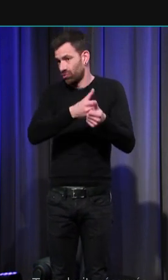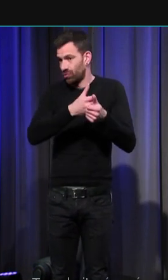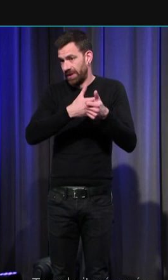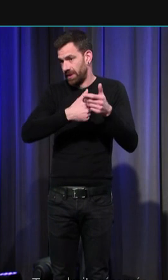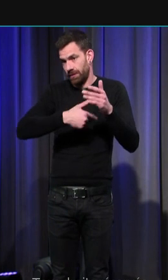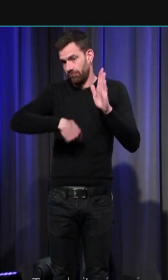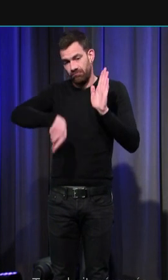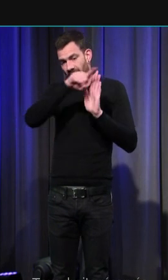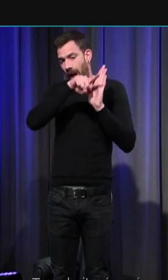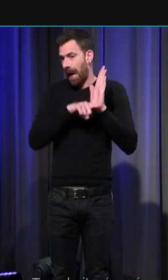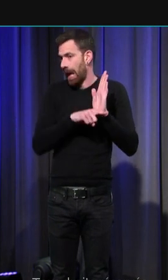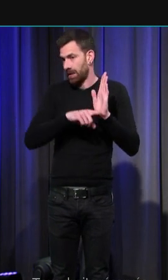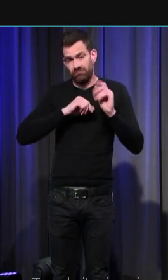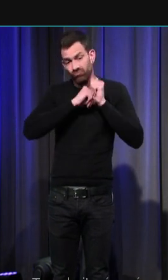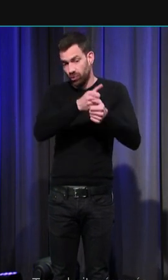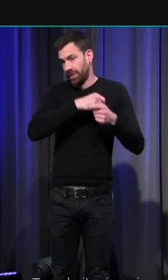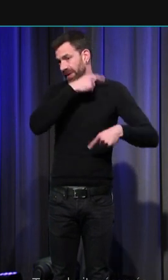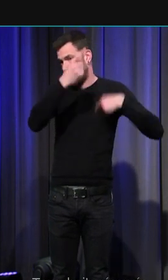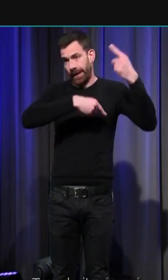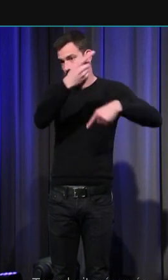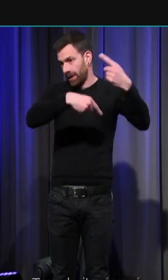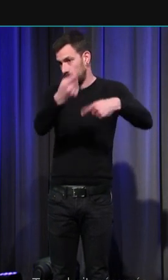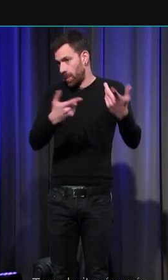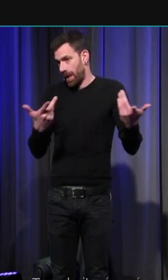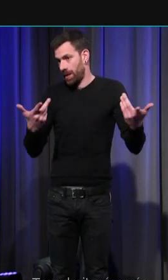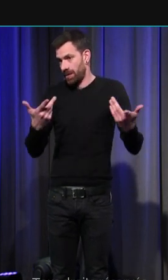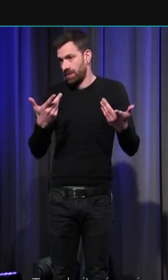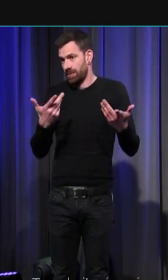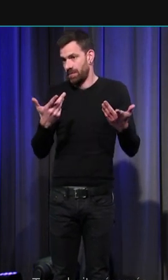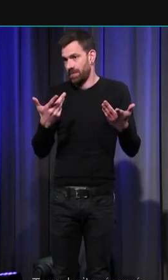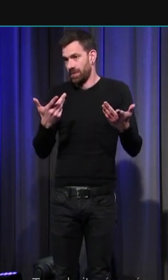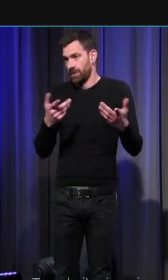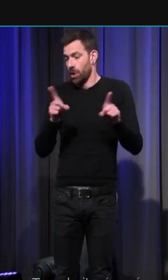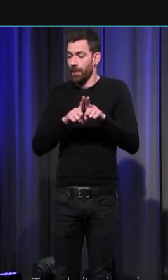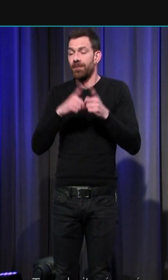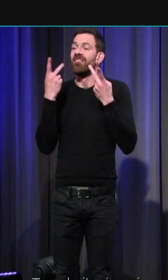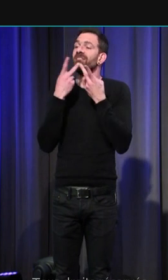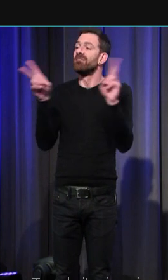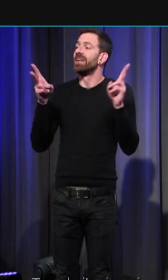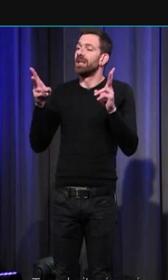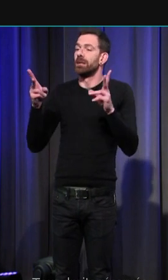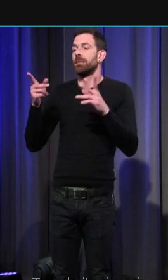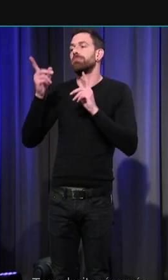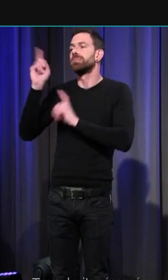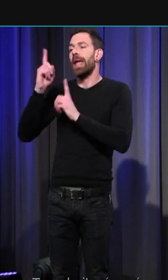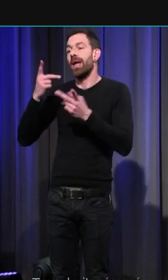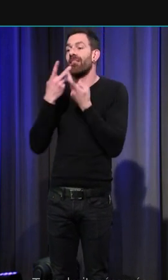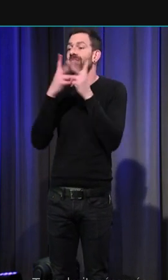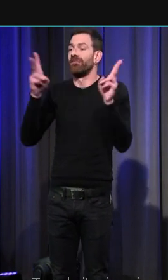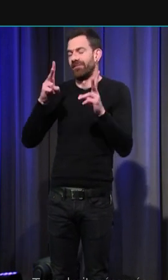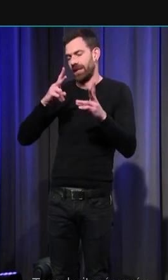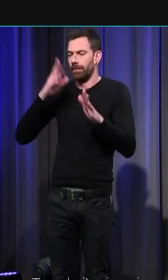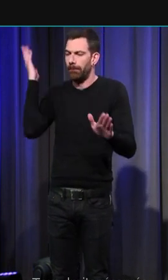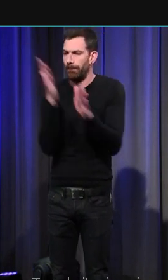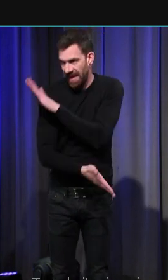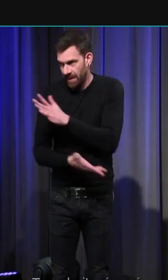ritualisation bien connue qui est celle de la rédition d'une ville vaincue ce qui est mis en scène c la fin